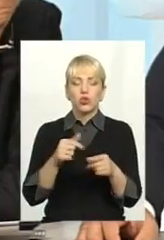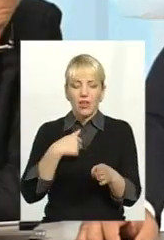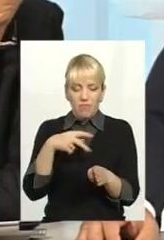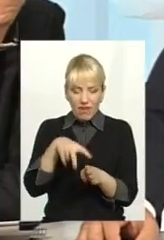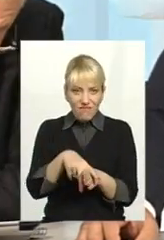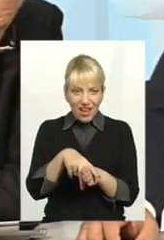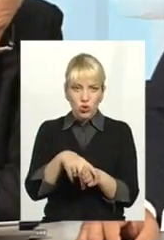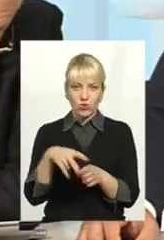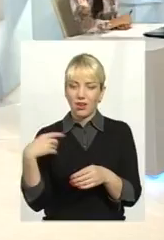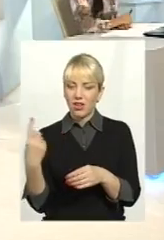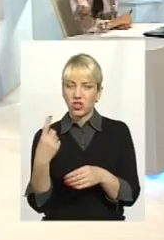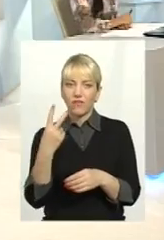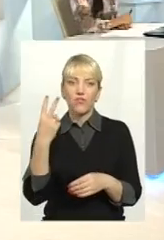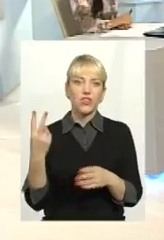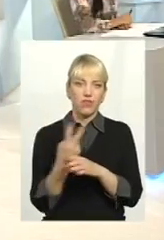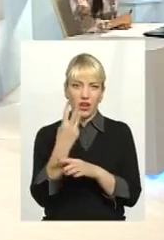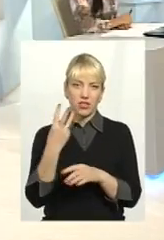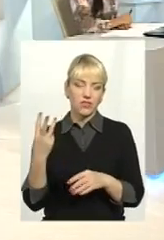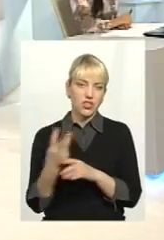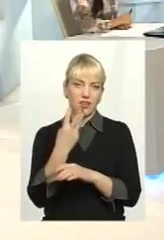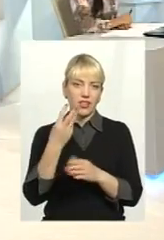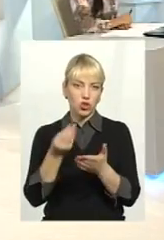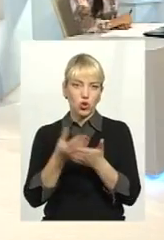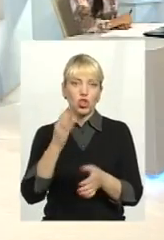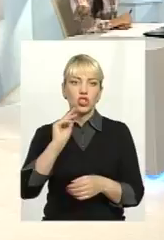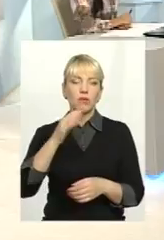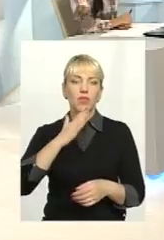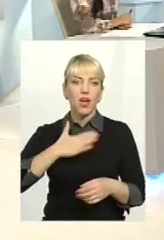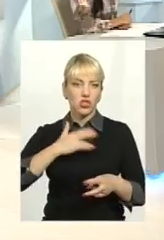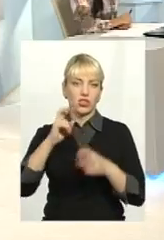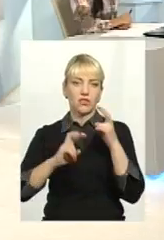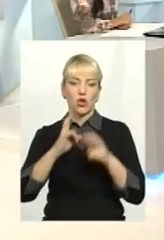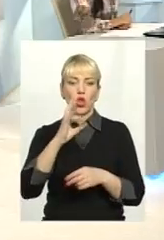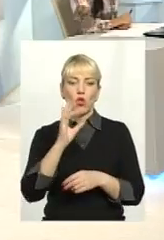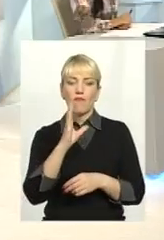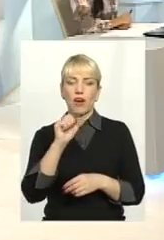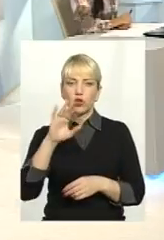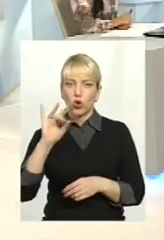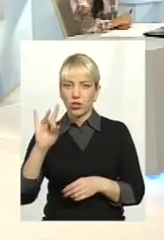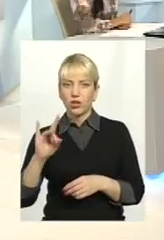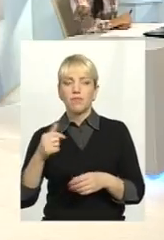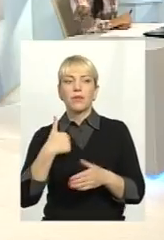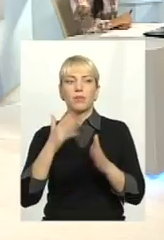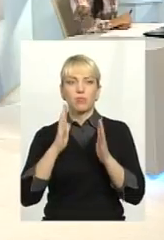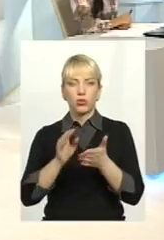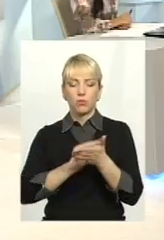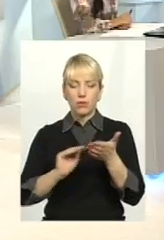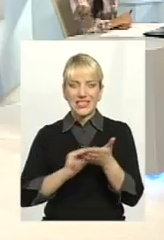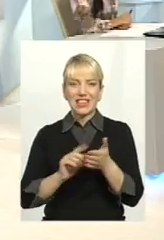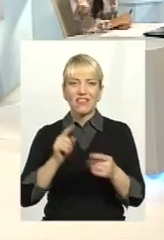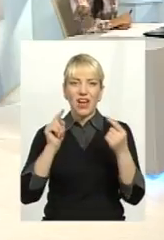лічильники в два ти рази дорожче, ніж нашого «Новатора». Щоб це прочув, ми напишемо, обов'язково в антимонопольний